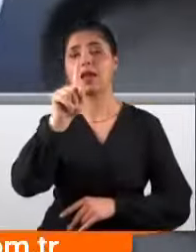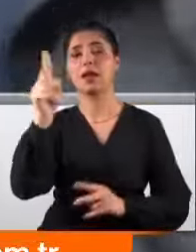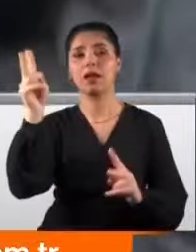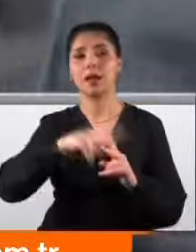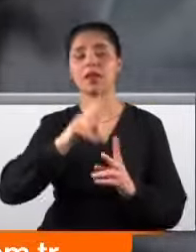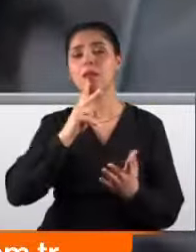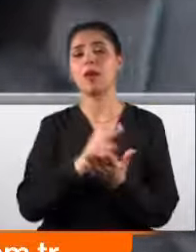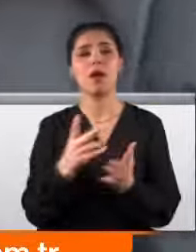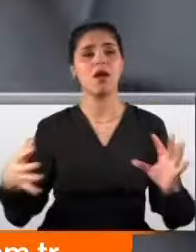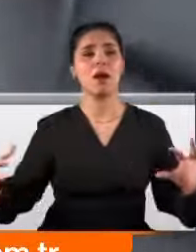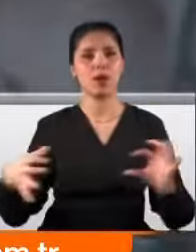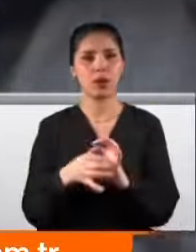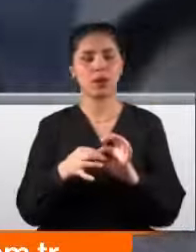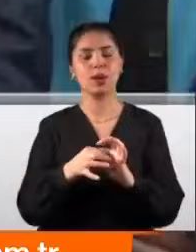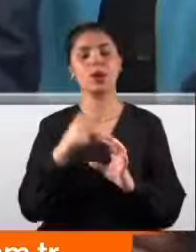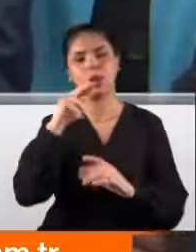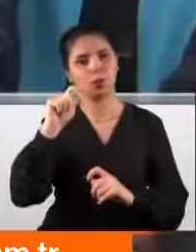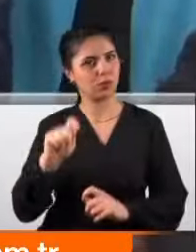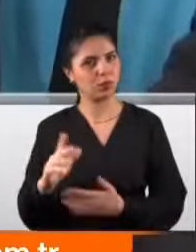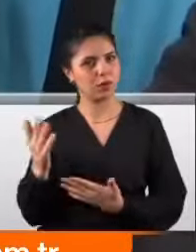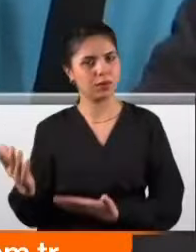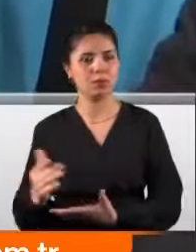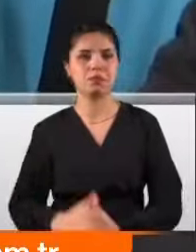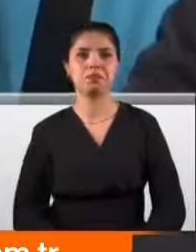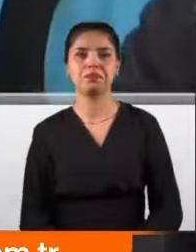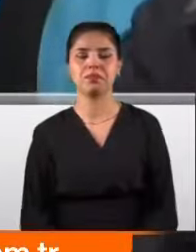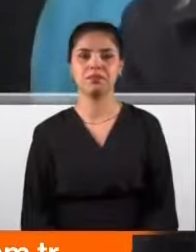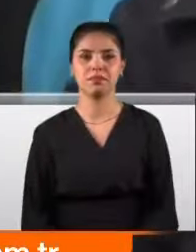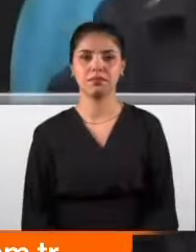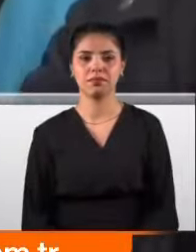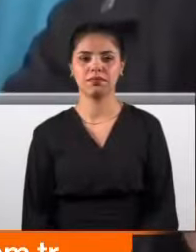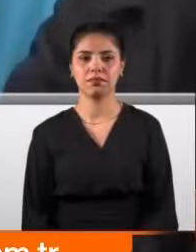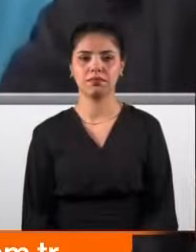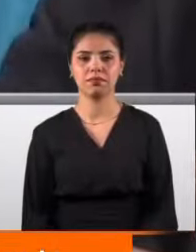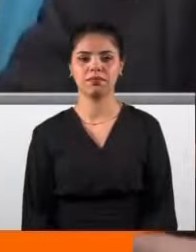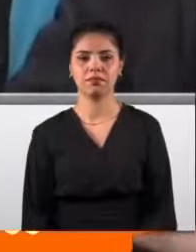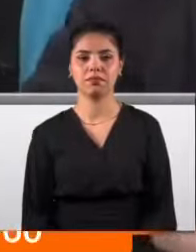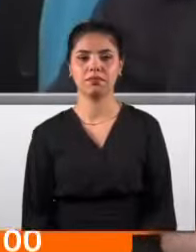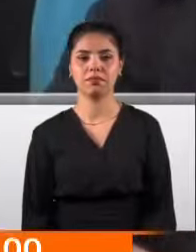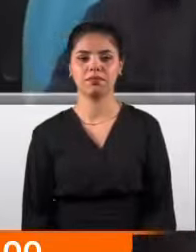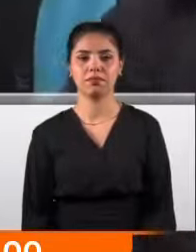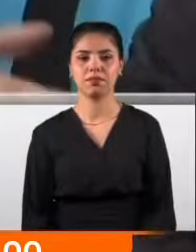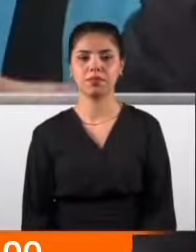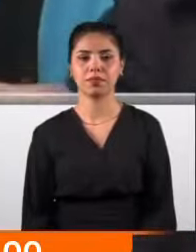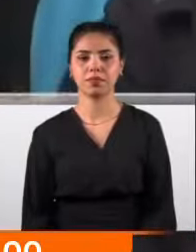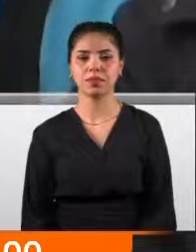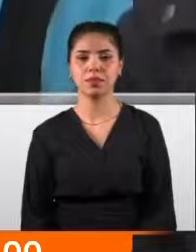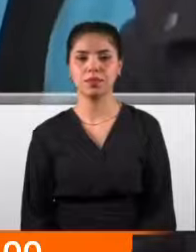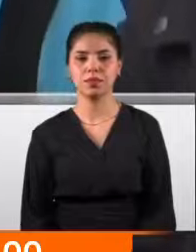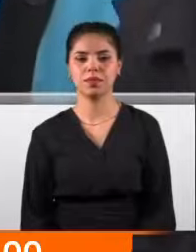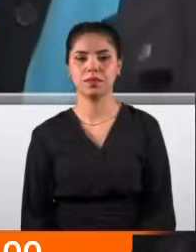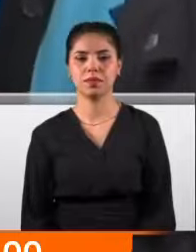kararıyla ilgili iddialı konuştu. Biz büyük bir risk aldık. Tek başımıza sizin karşınıza çıkıyoruz. İkna